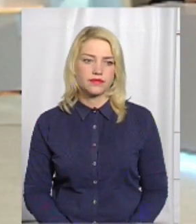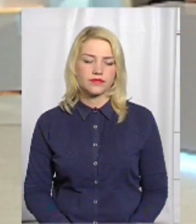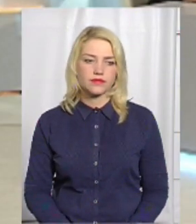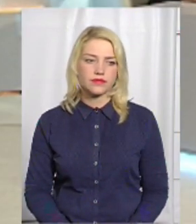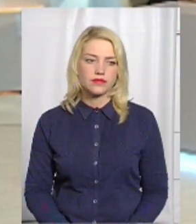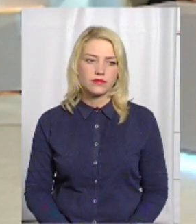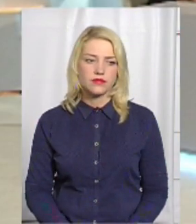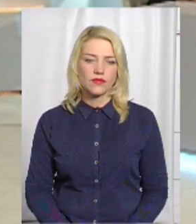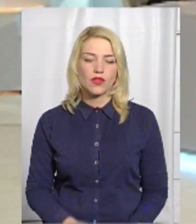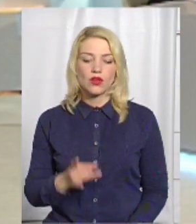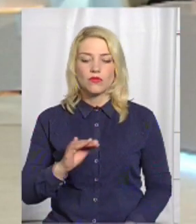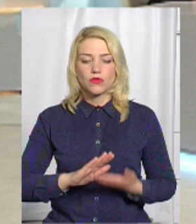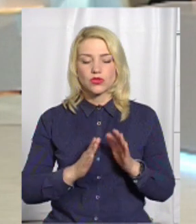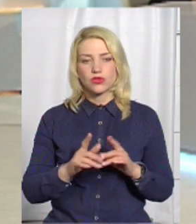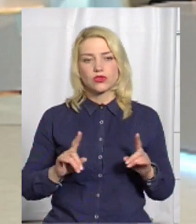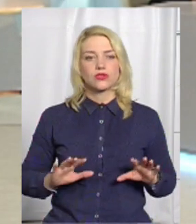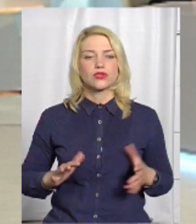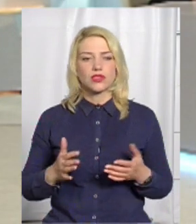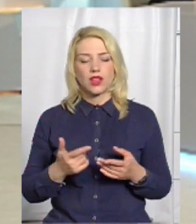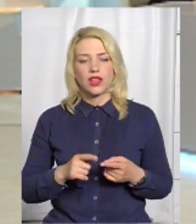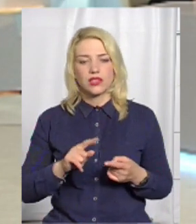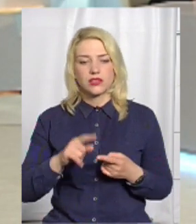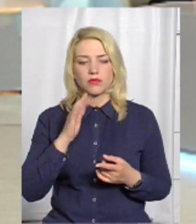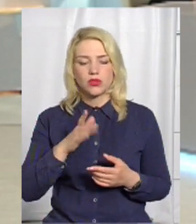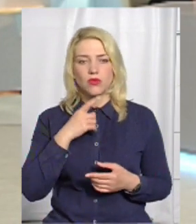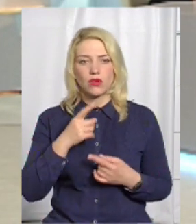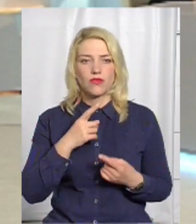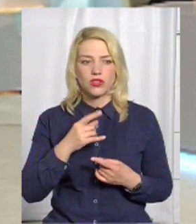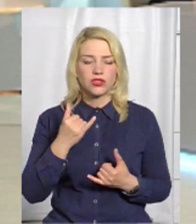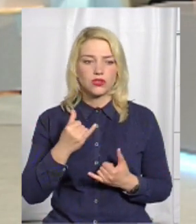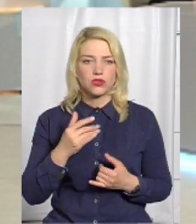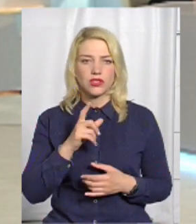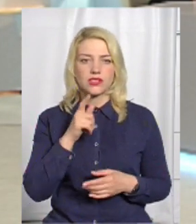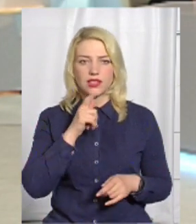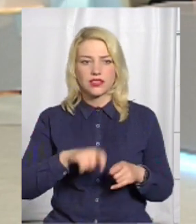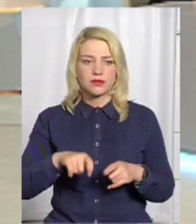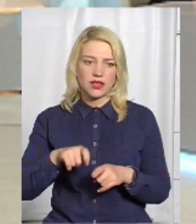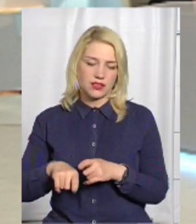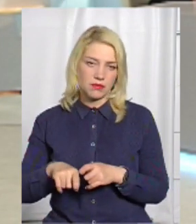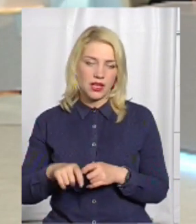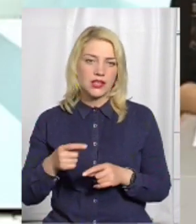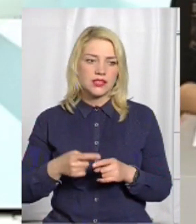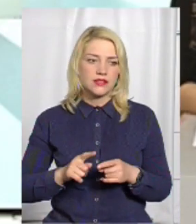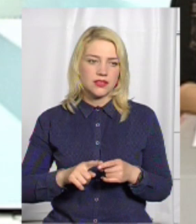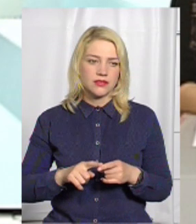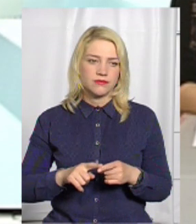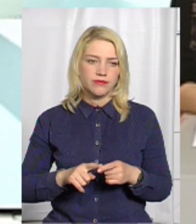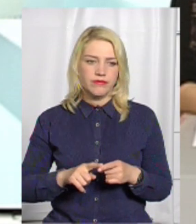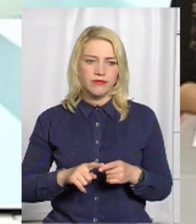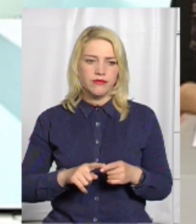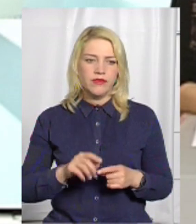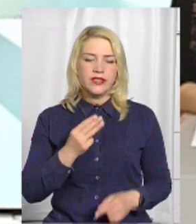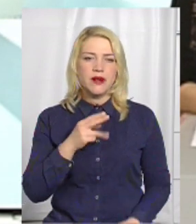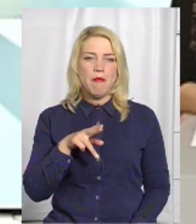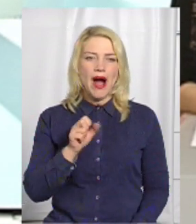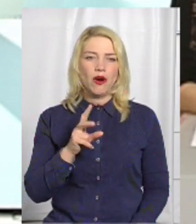Про ситуацію, що склалася, ми будемо говорити сьогодні з експертами. Це Сергій